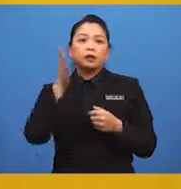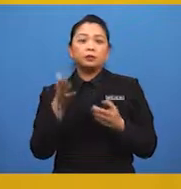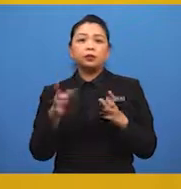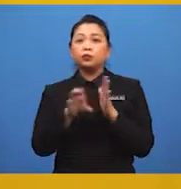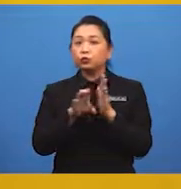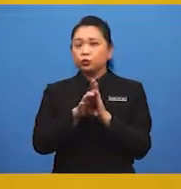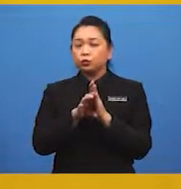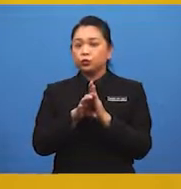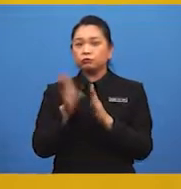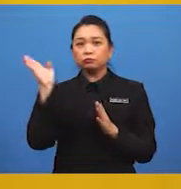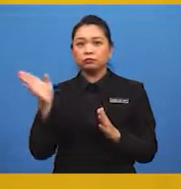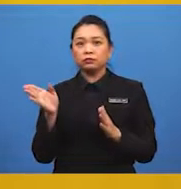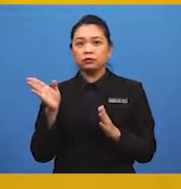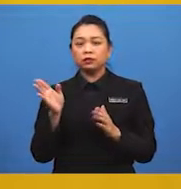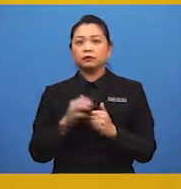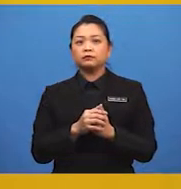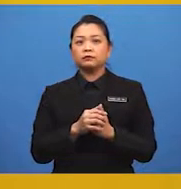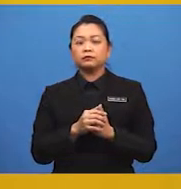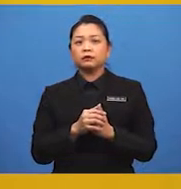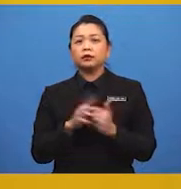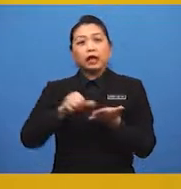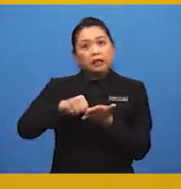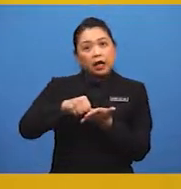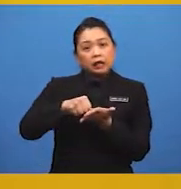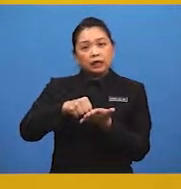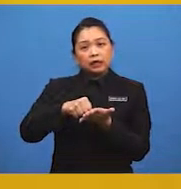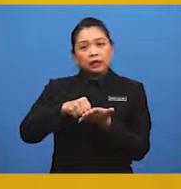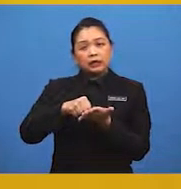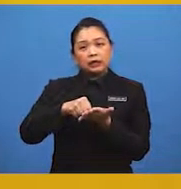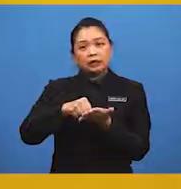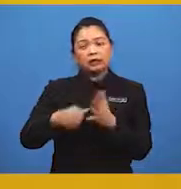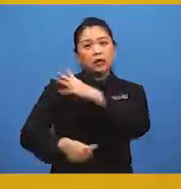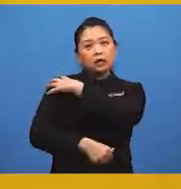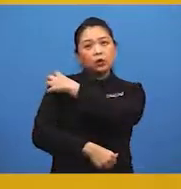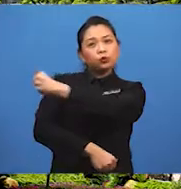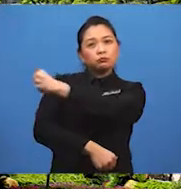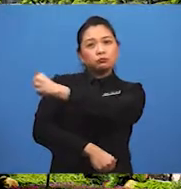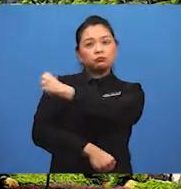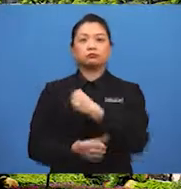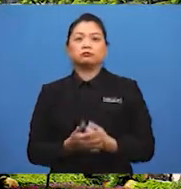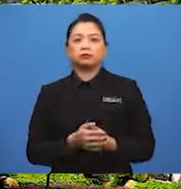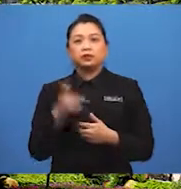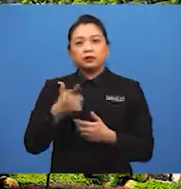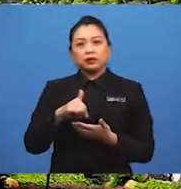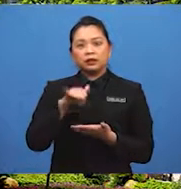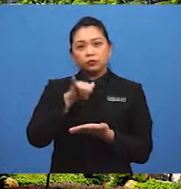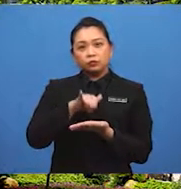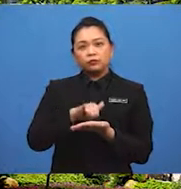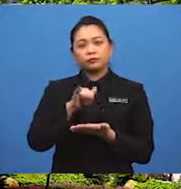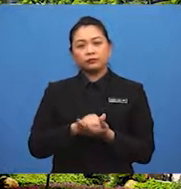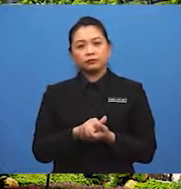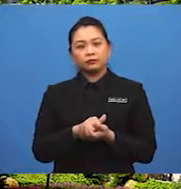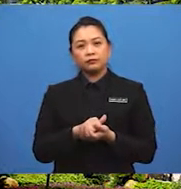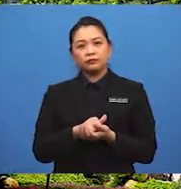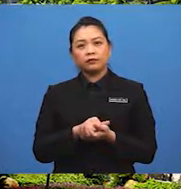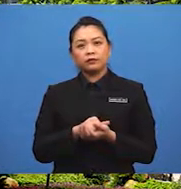bandar ialah rompakan, kes dada dan kejadian ragu. Selain kejadian jenayah yang